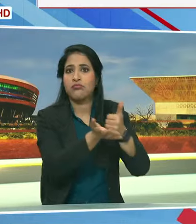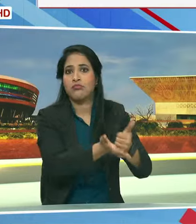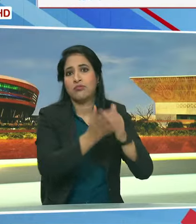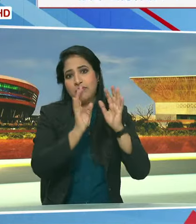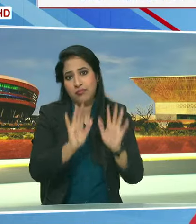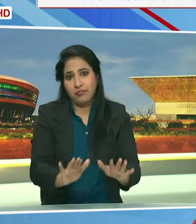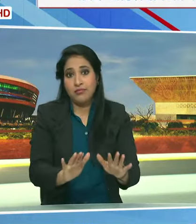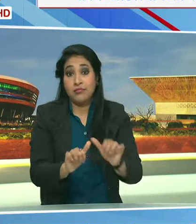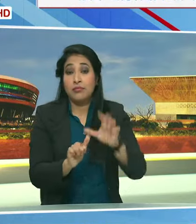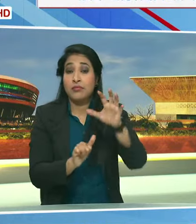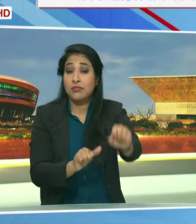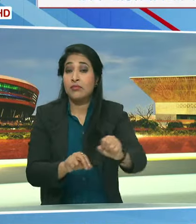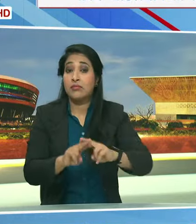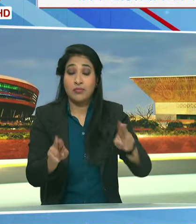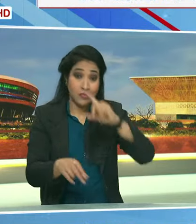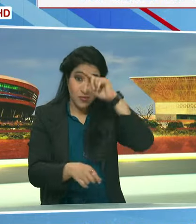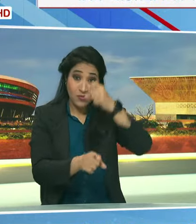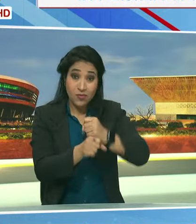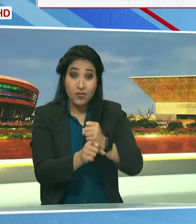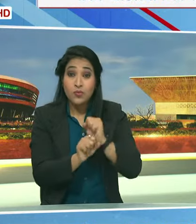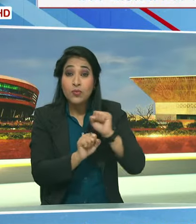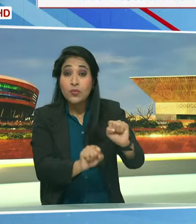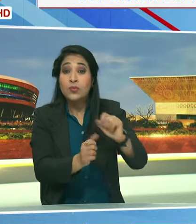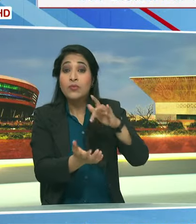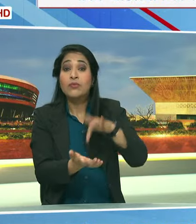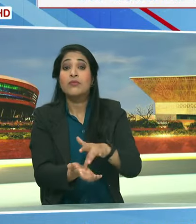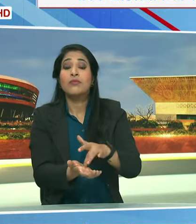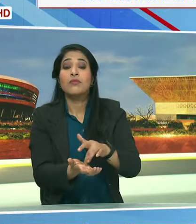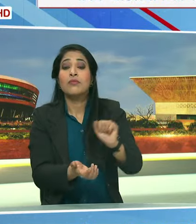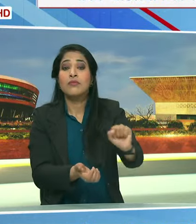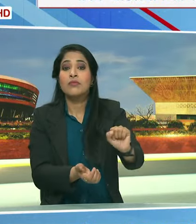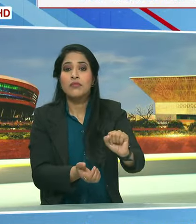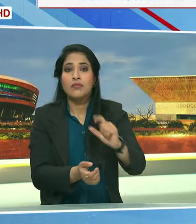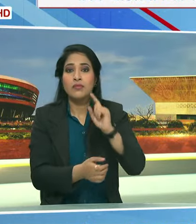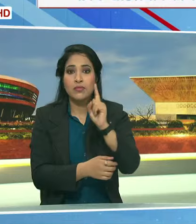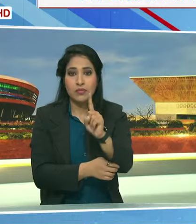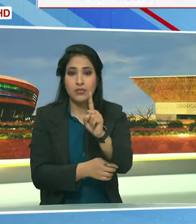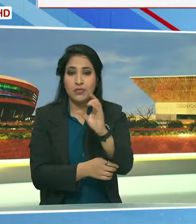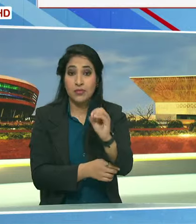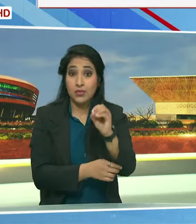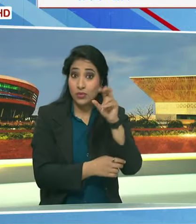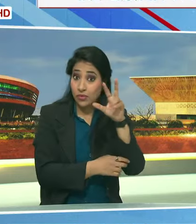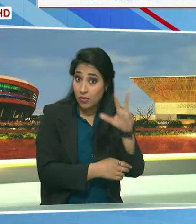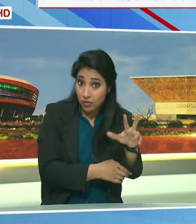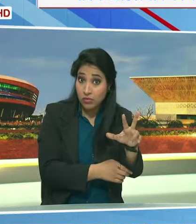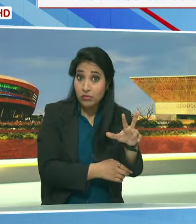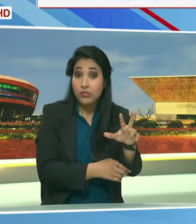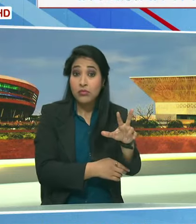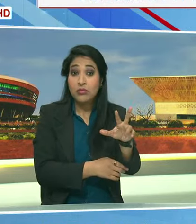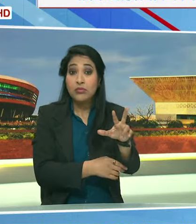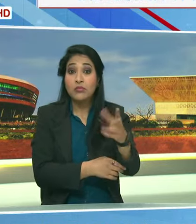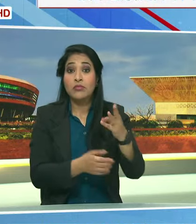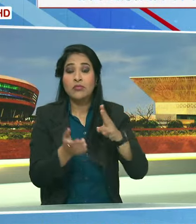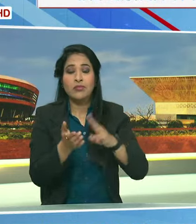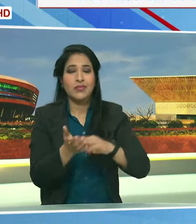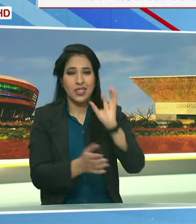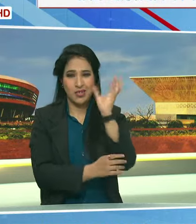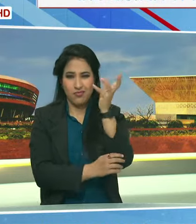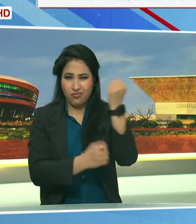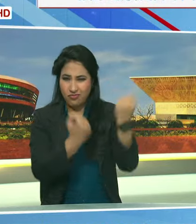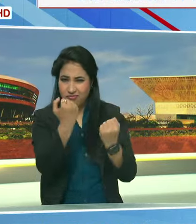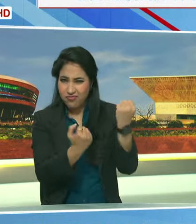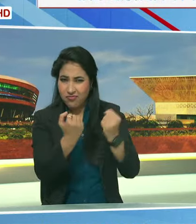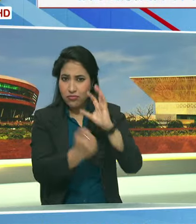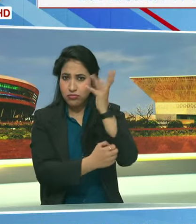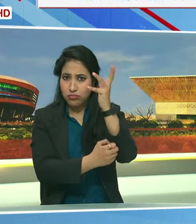गुजरात में 108 एंबूलेंस की सुविधा